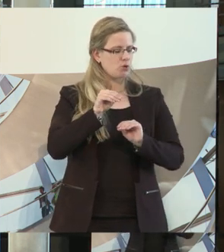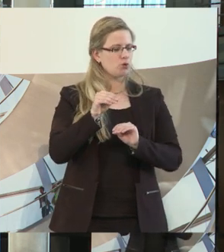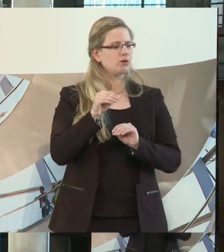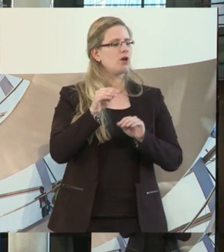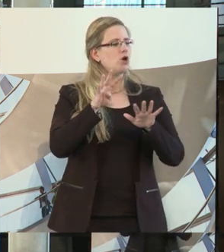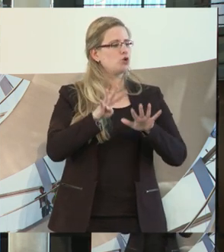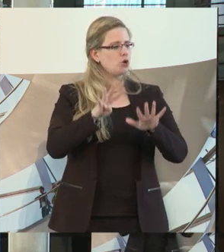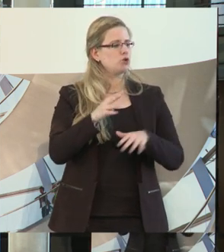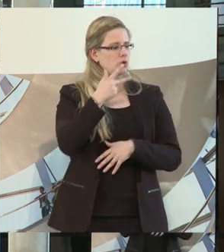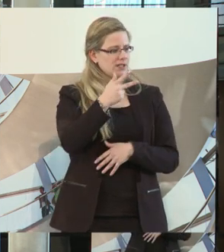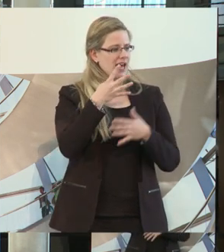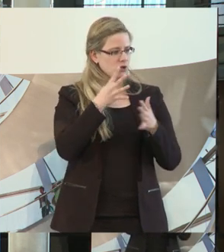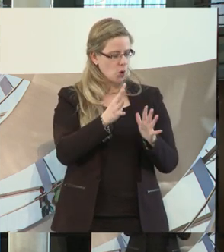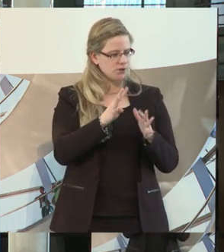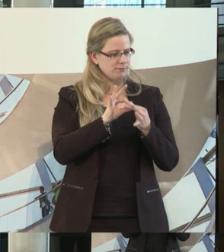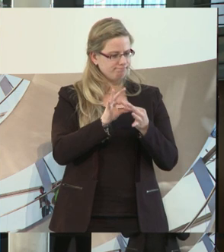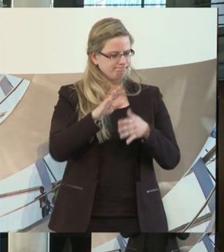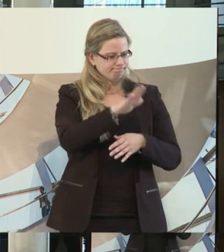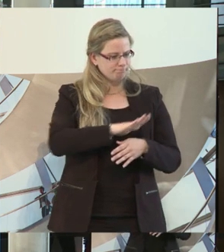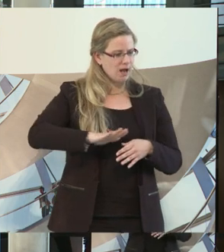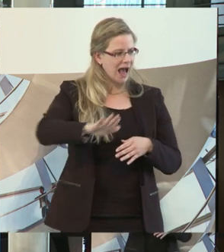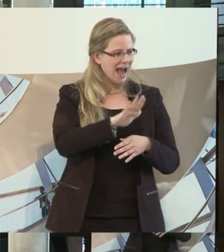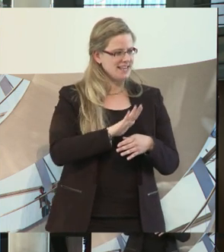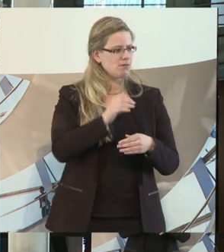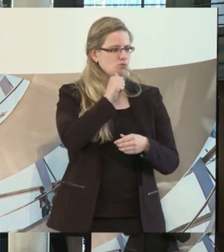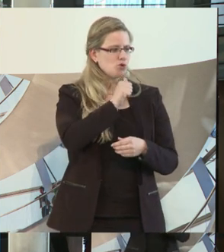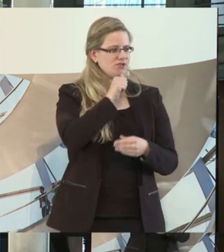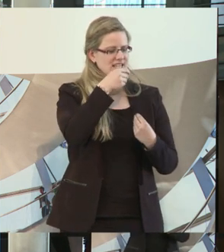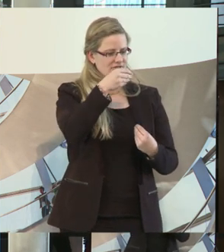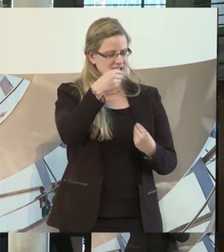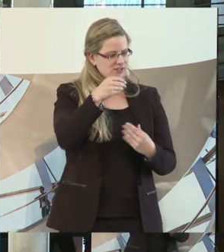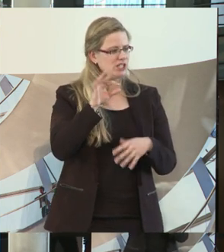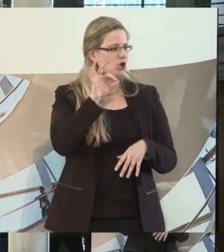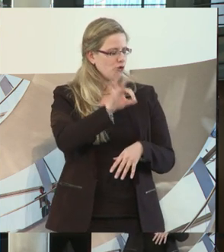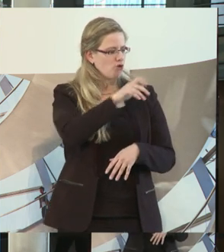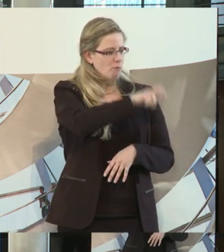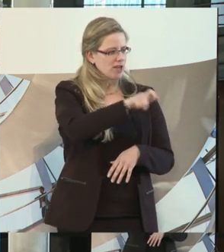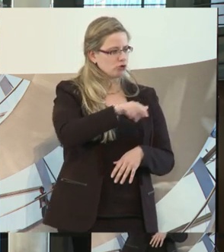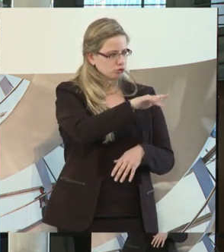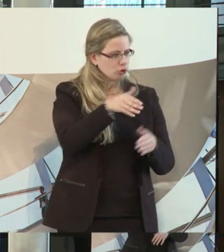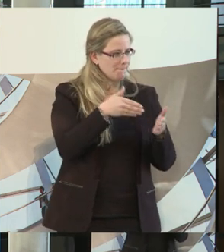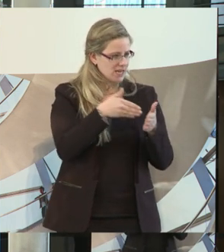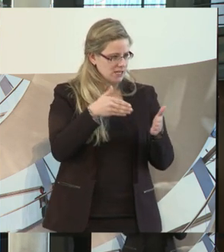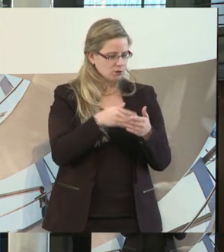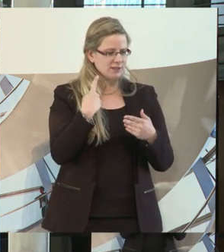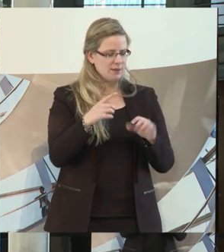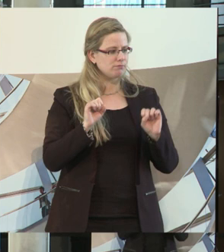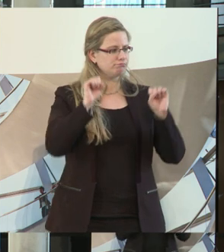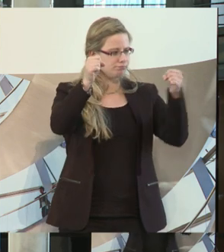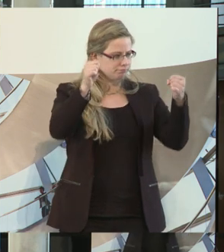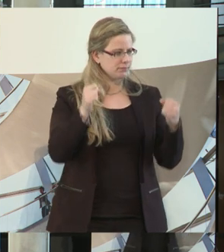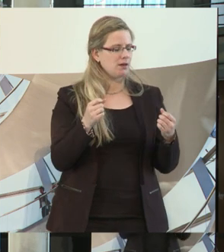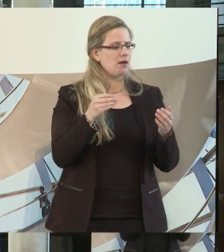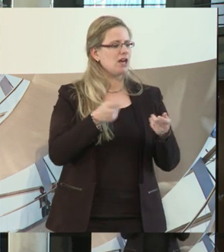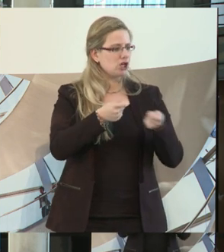im Bereich der beruflichen Qualifizierung und Beschäftigung von Menschen mit Behinderung und sie ist Mitbegründerin und